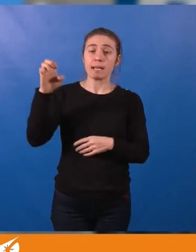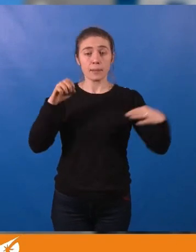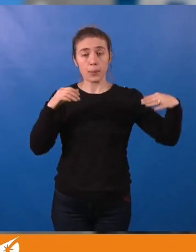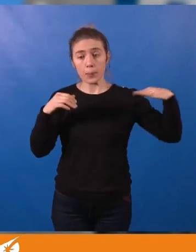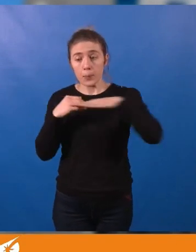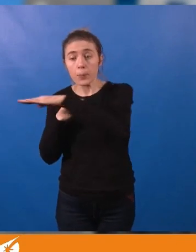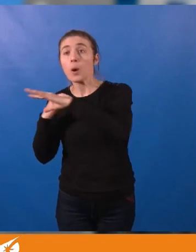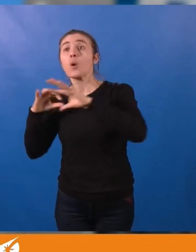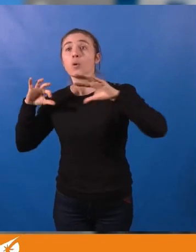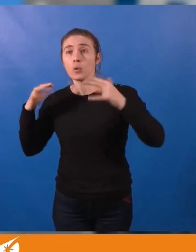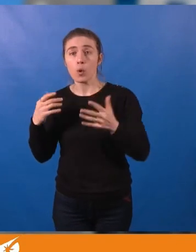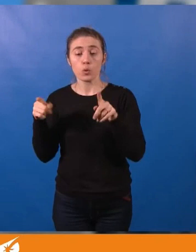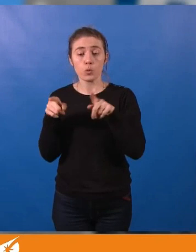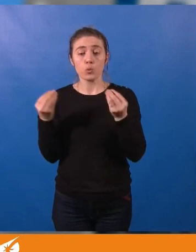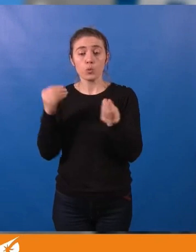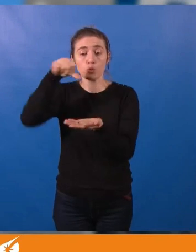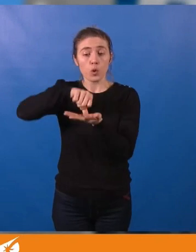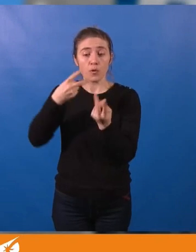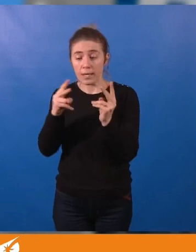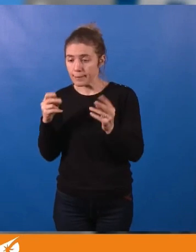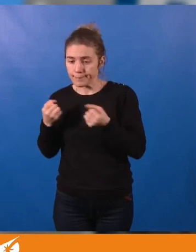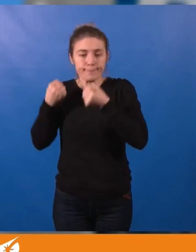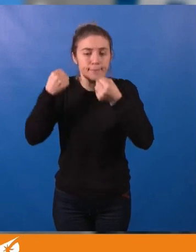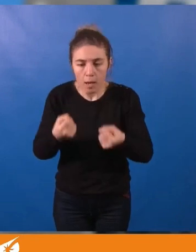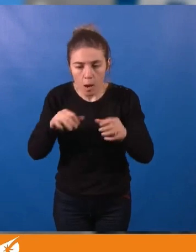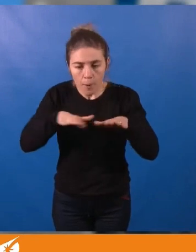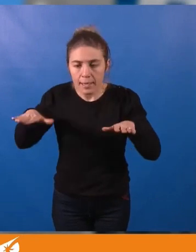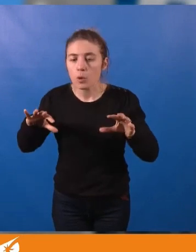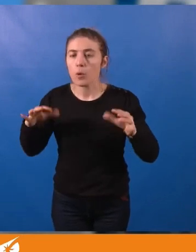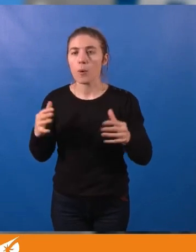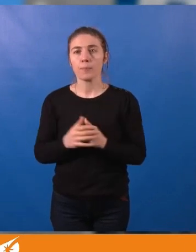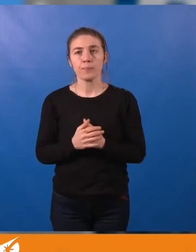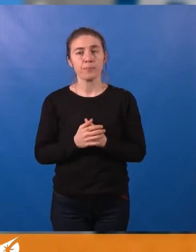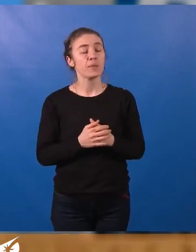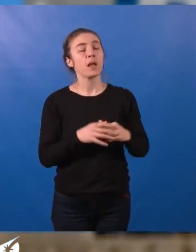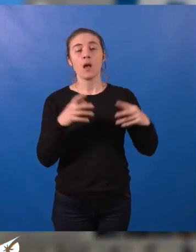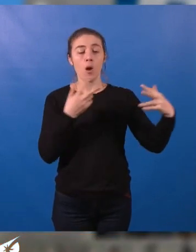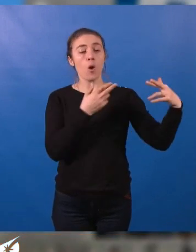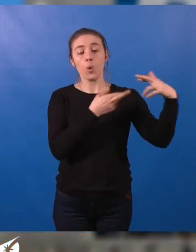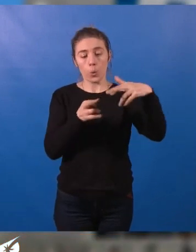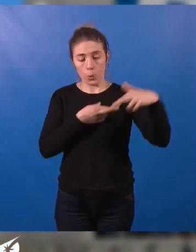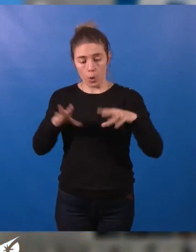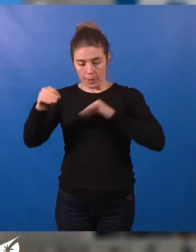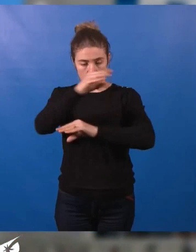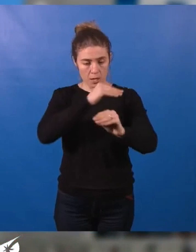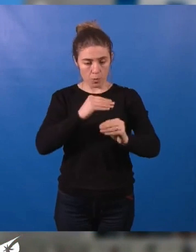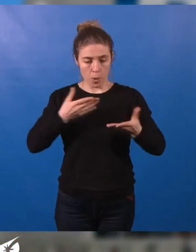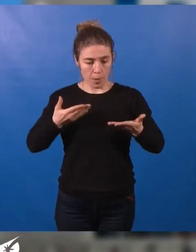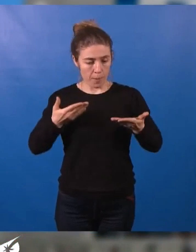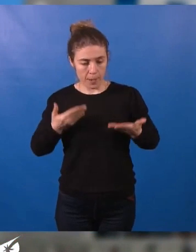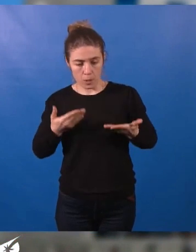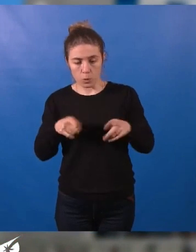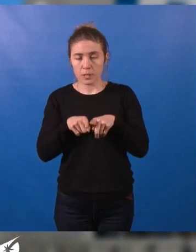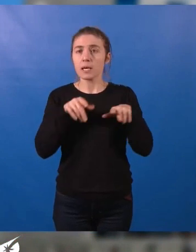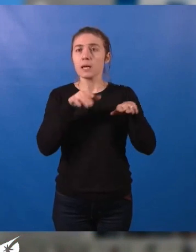garer près de l'hypercentre. Le réaménagement d'une partie de la voie actuelle, ainsi que l'utilisation des parkings